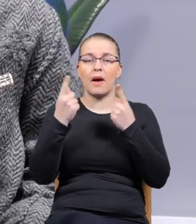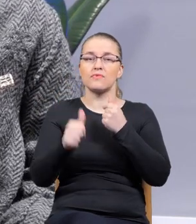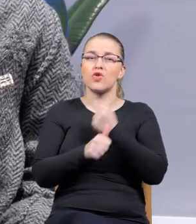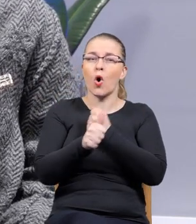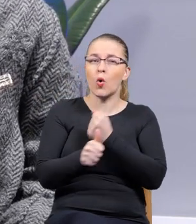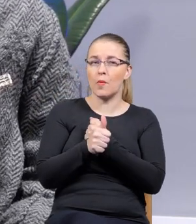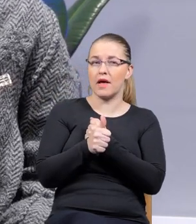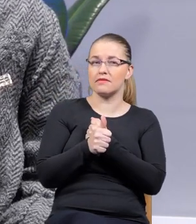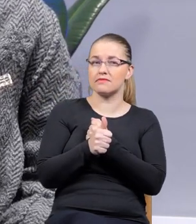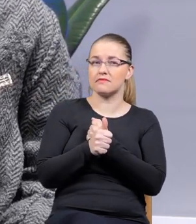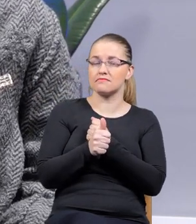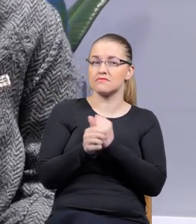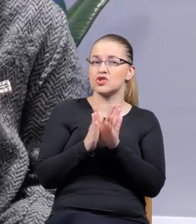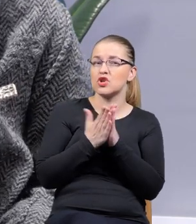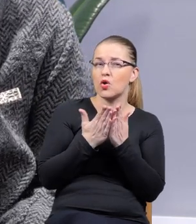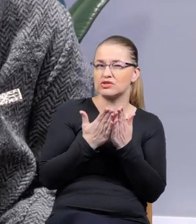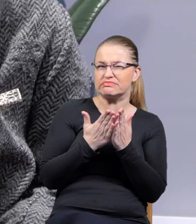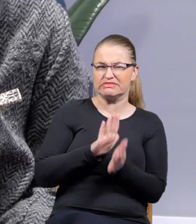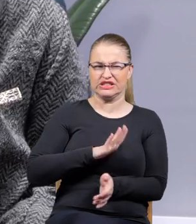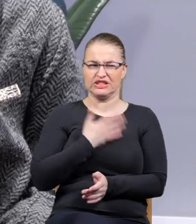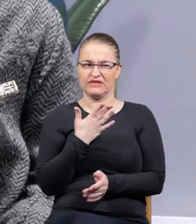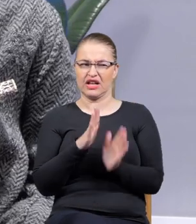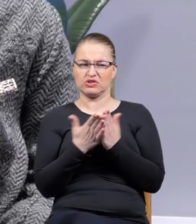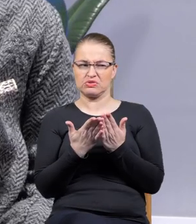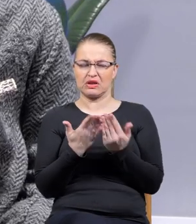takim gatunkiem podejrzanym.